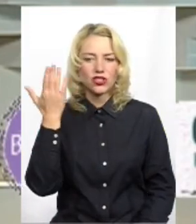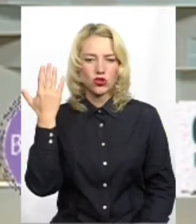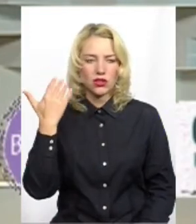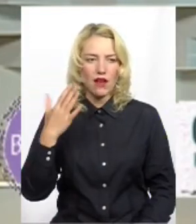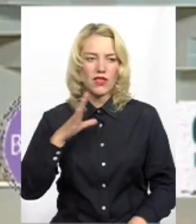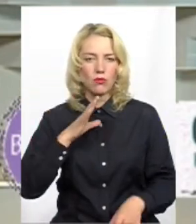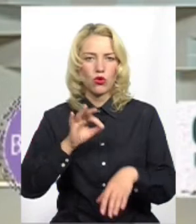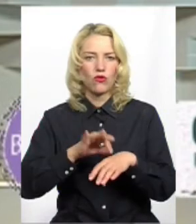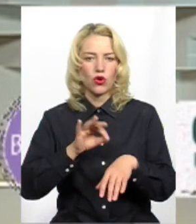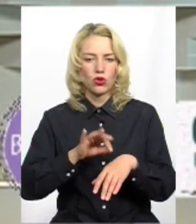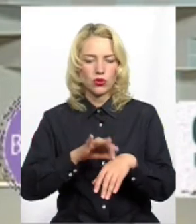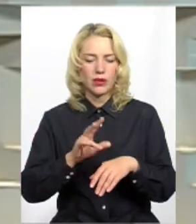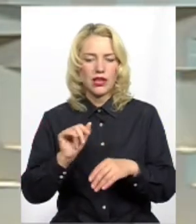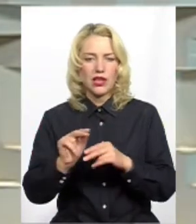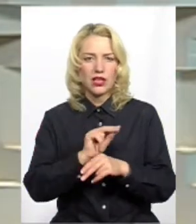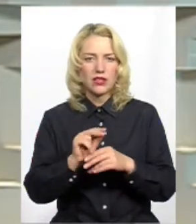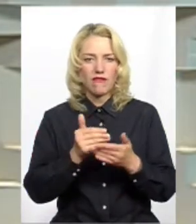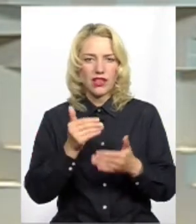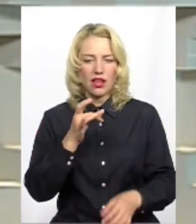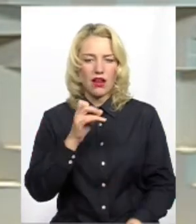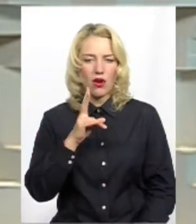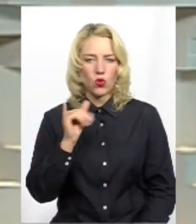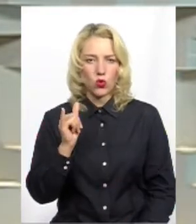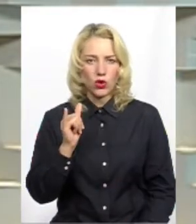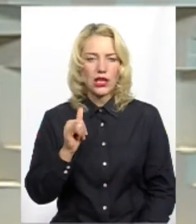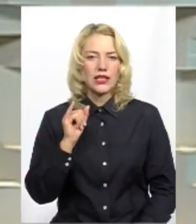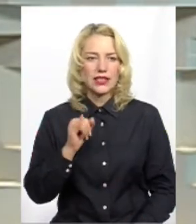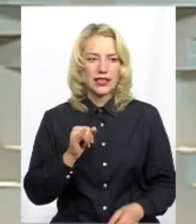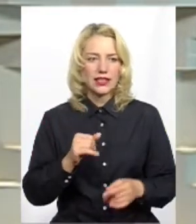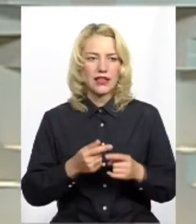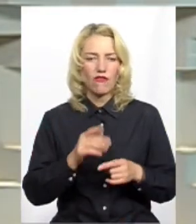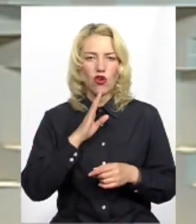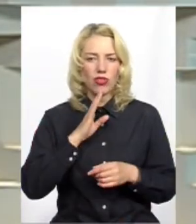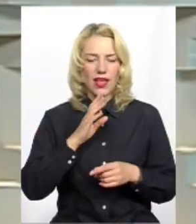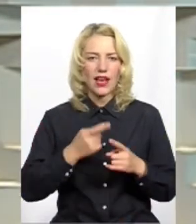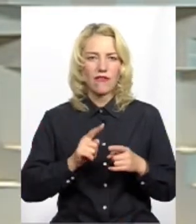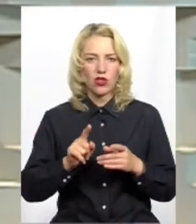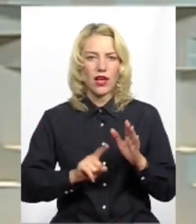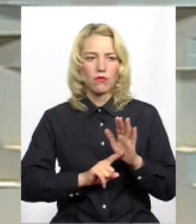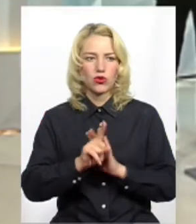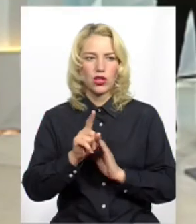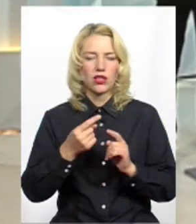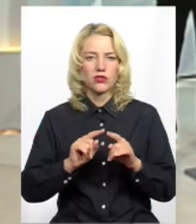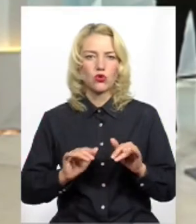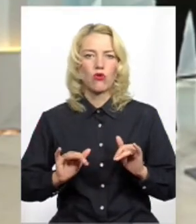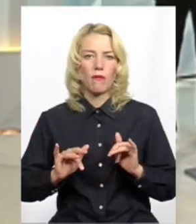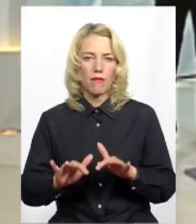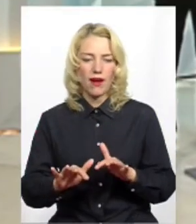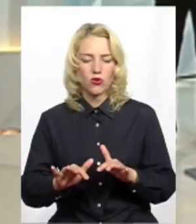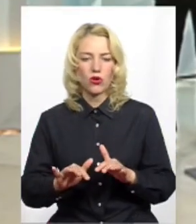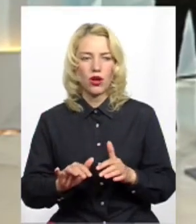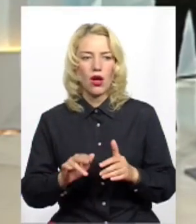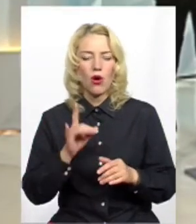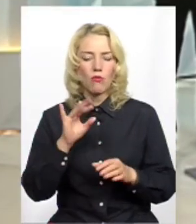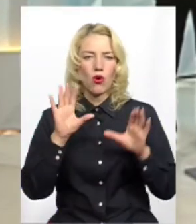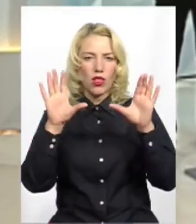хворобу, вилікувалася від раку, і вона саме розпочала цю кампанію про